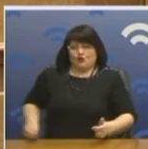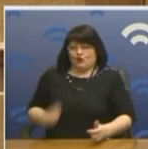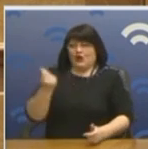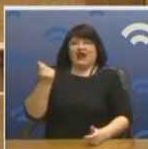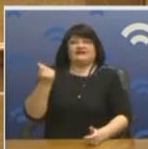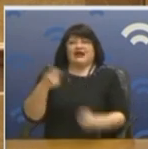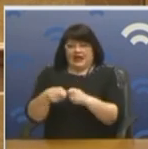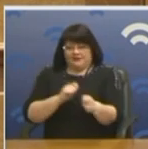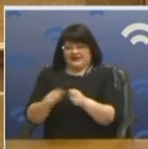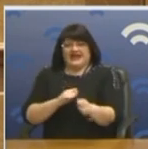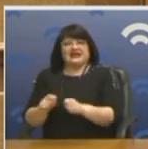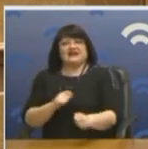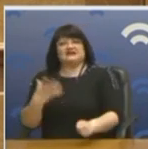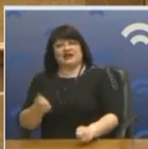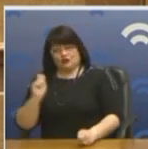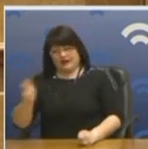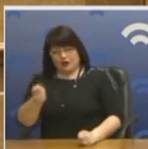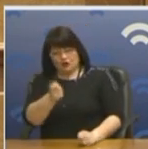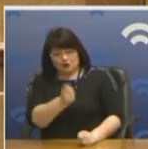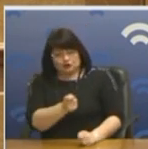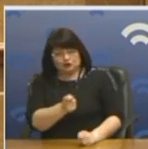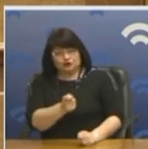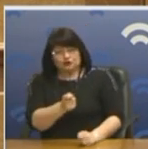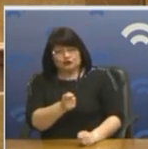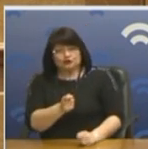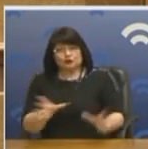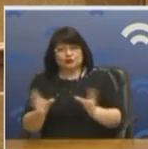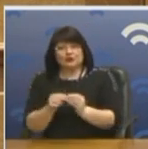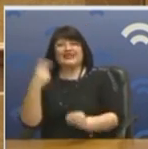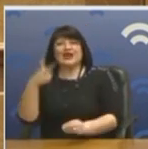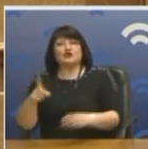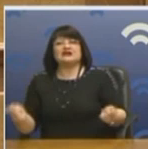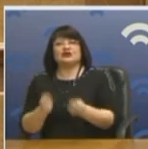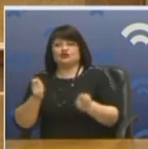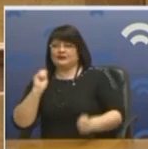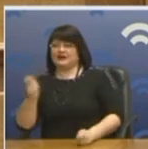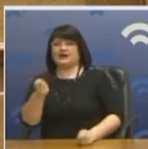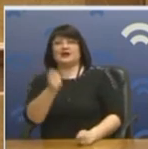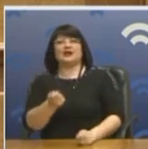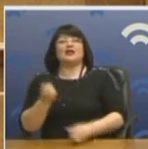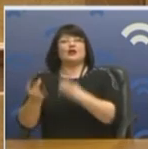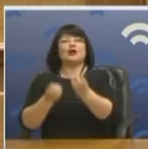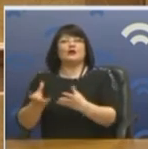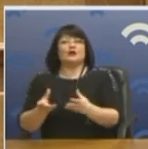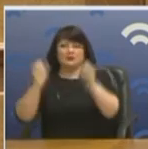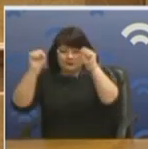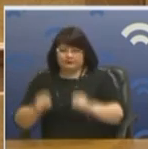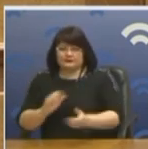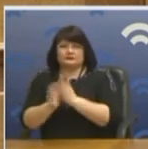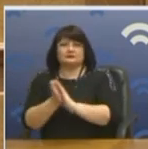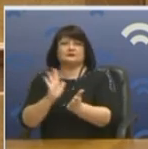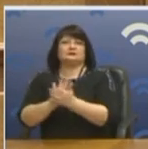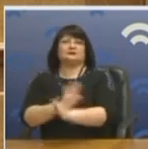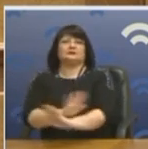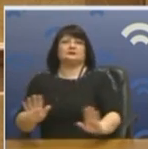τρεις μήνες. Λέω εγώ που δεν έχω επιταγές, δεν έχω επιταγές άλλοι. Να πειρώσω μαζικά 300 εργαζόμενοι τα δώρα τους, έχω κολλήσει και το μήνα. Θα κολλήσω και τους μήνες.